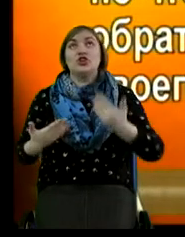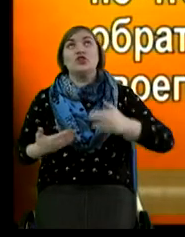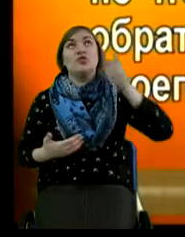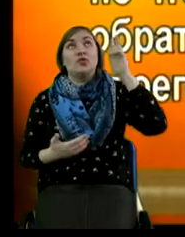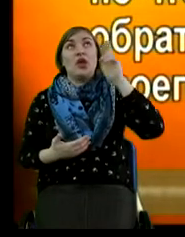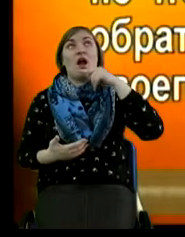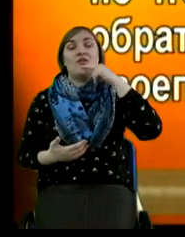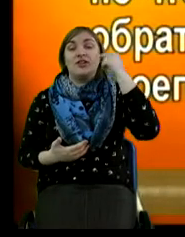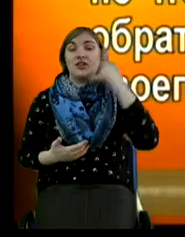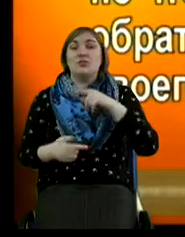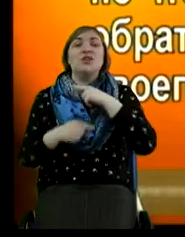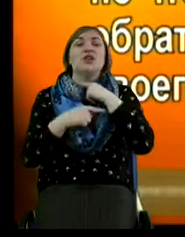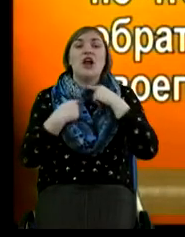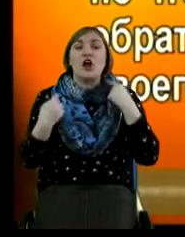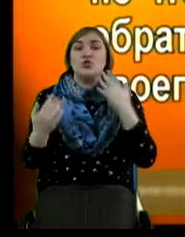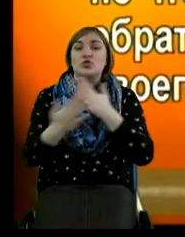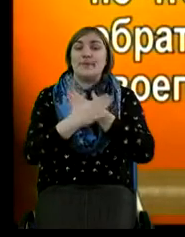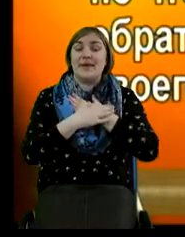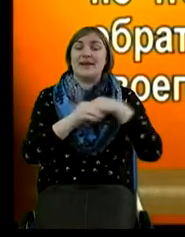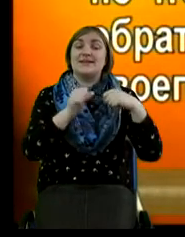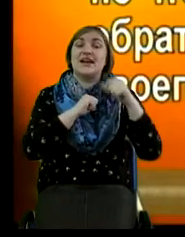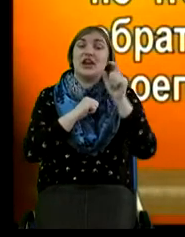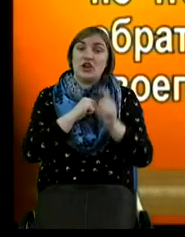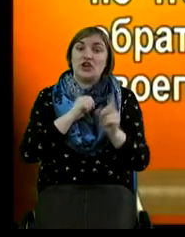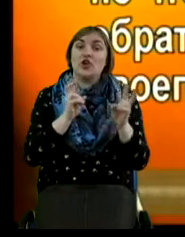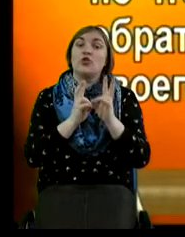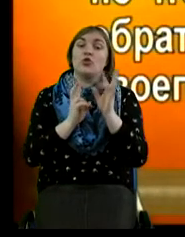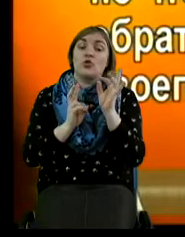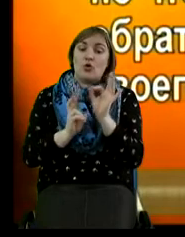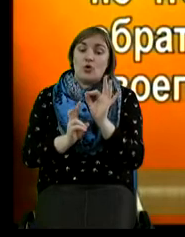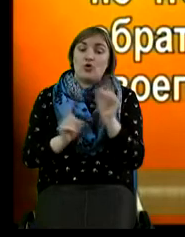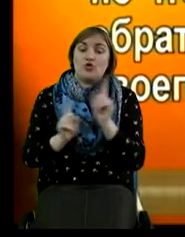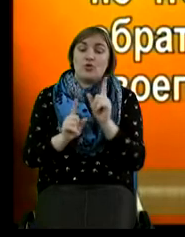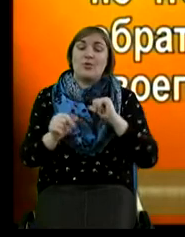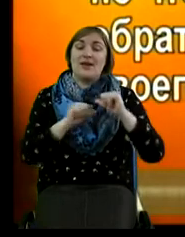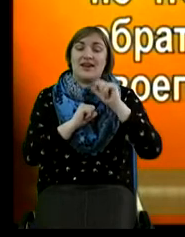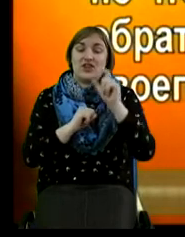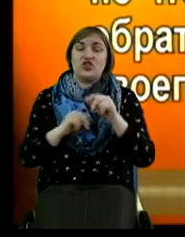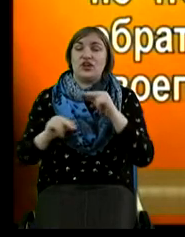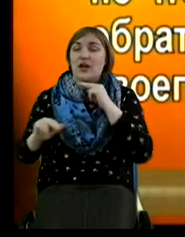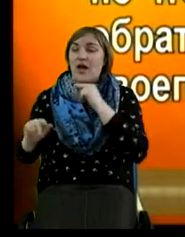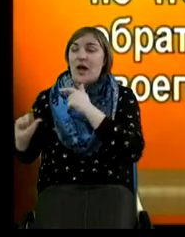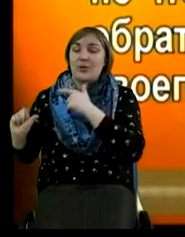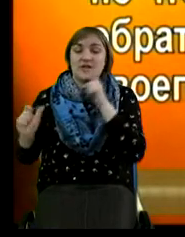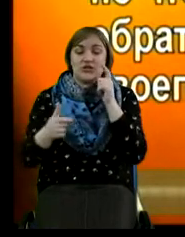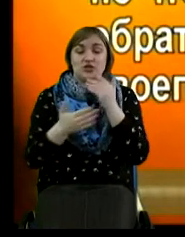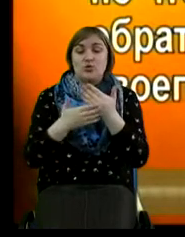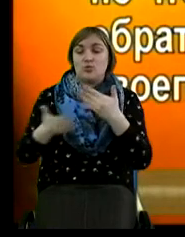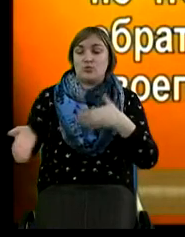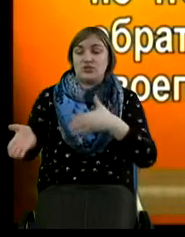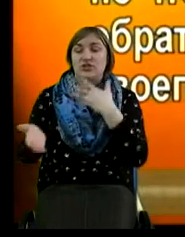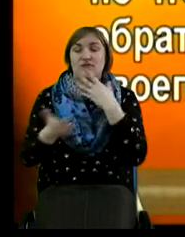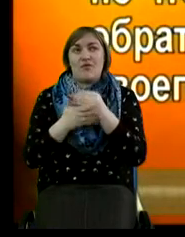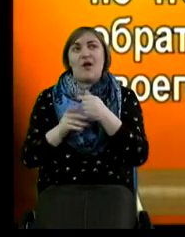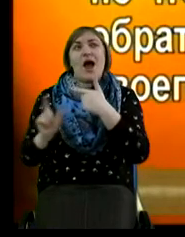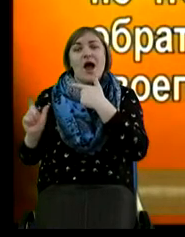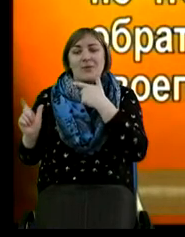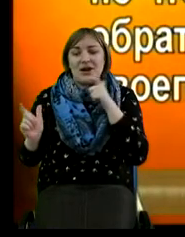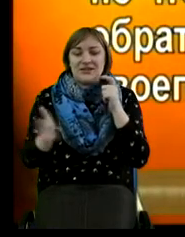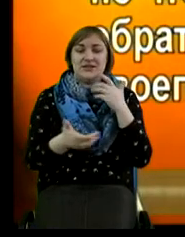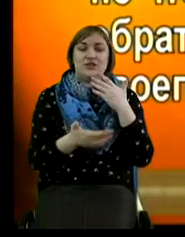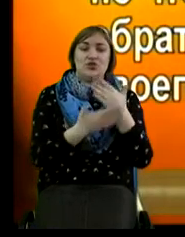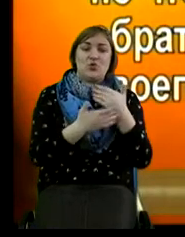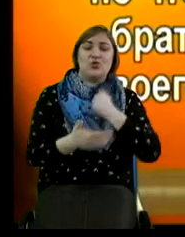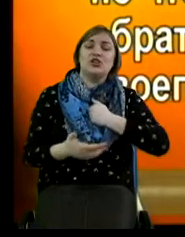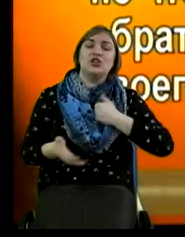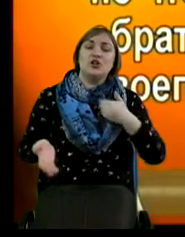не хочу смерти грешника, но чтобы грешник обратился от пути своего и жив был. Обратитесь, обратитесь от злых